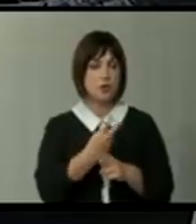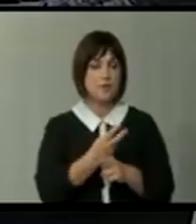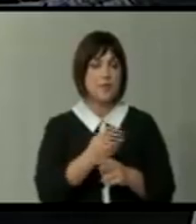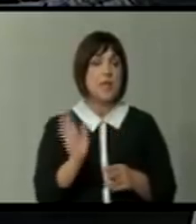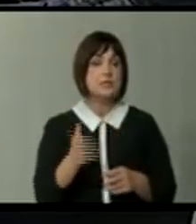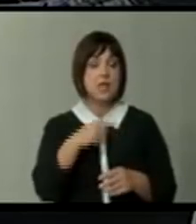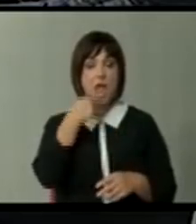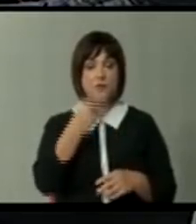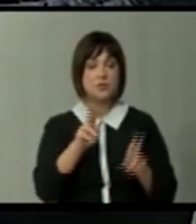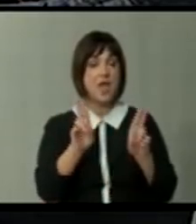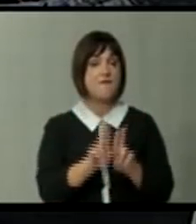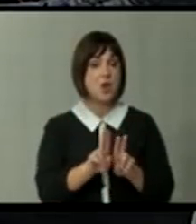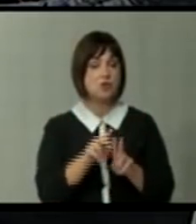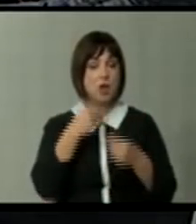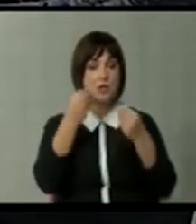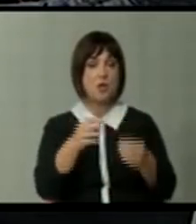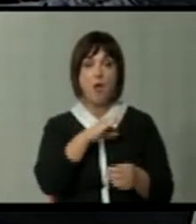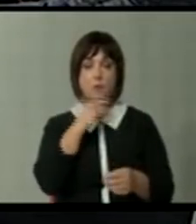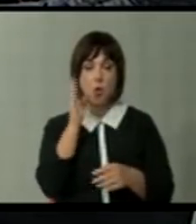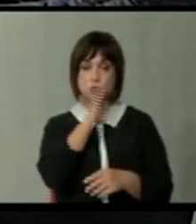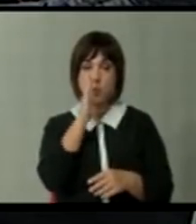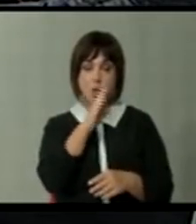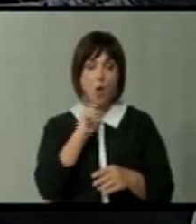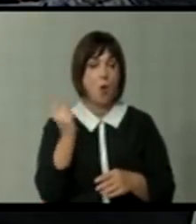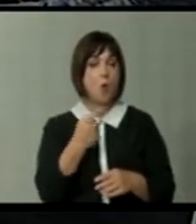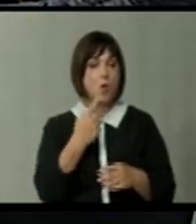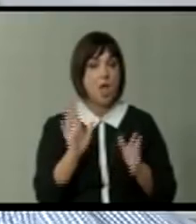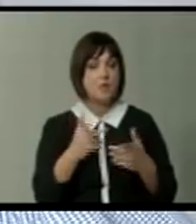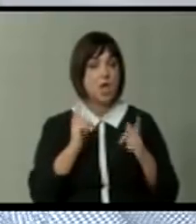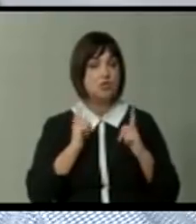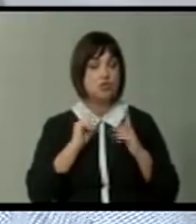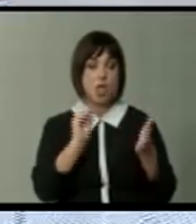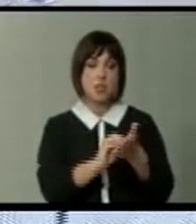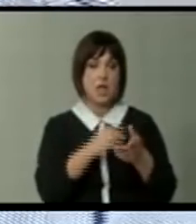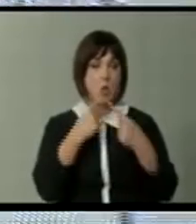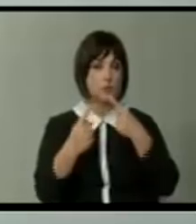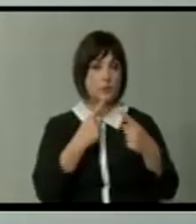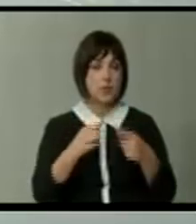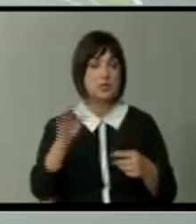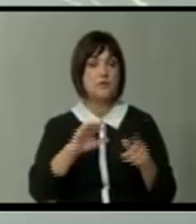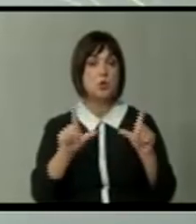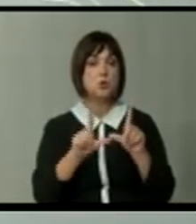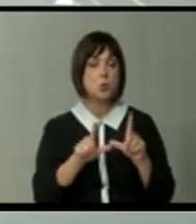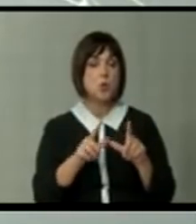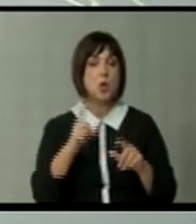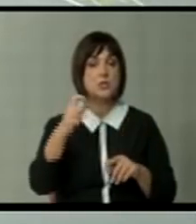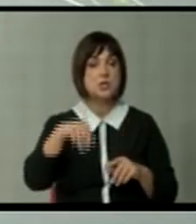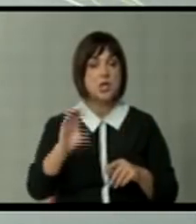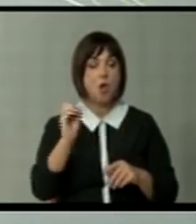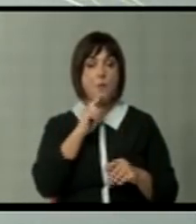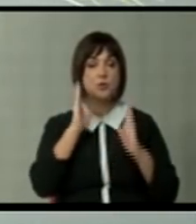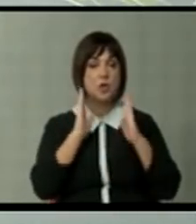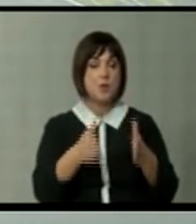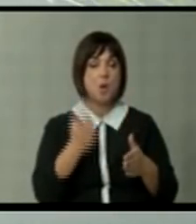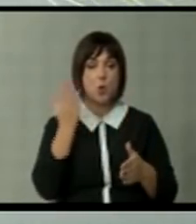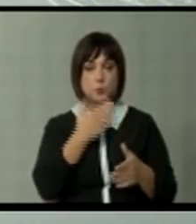Секако изјавата на Верушевски е дадена во многу сумнителни околности. Иакова ние чекаме датум за преговори со Европску Унија кога в САЈО беше на пат